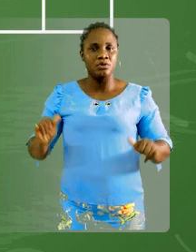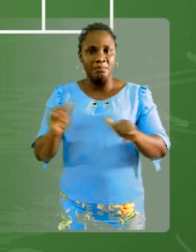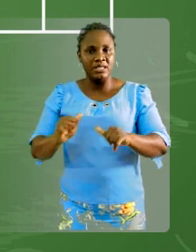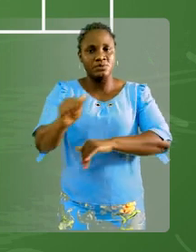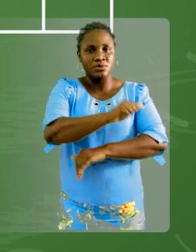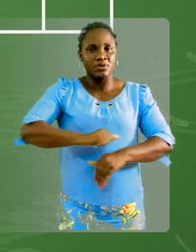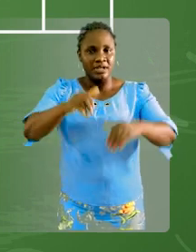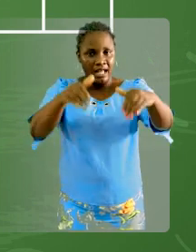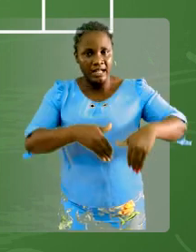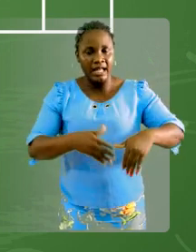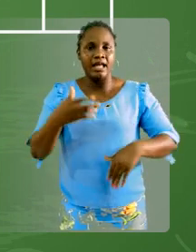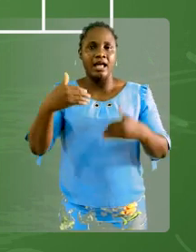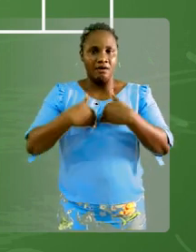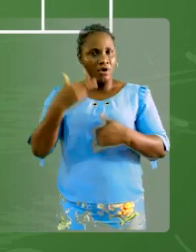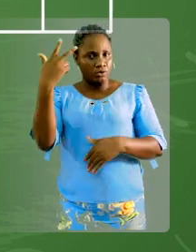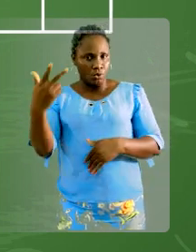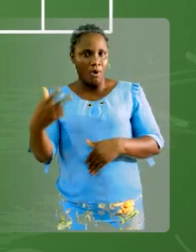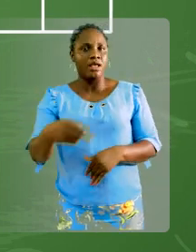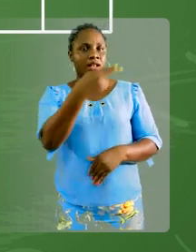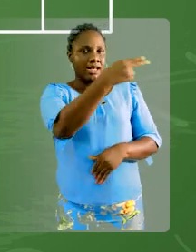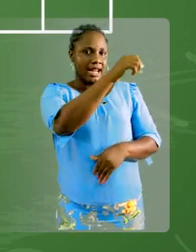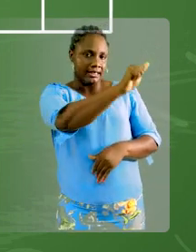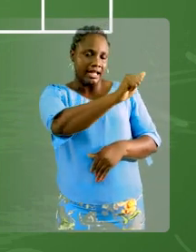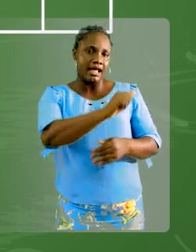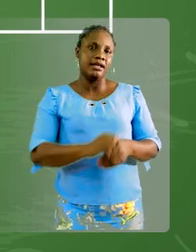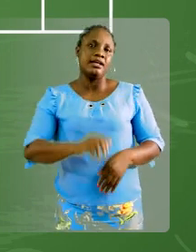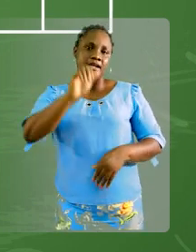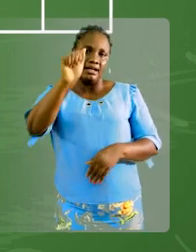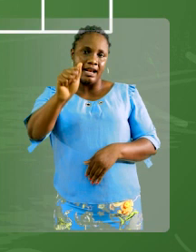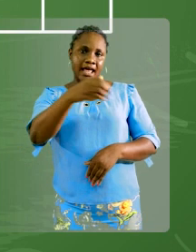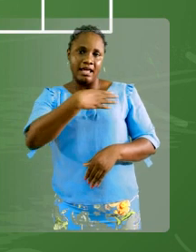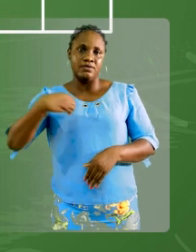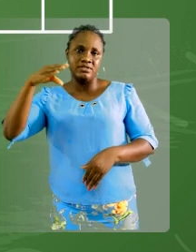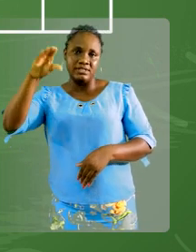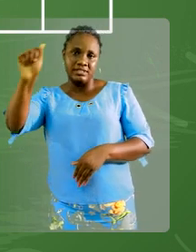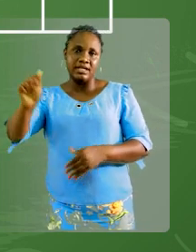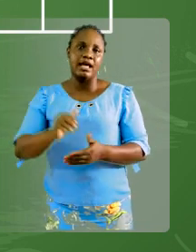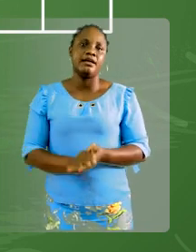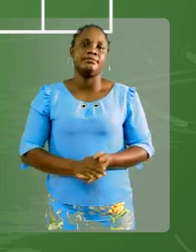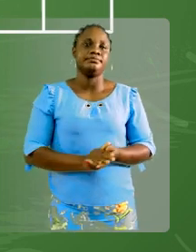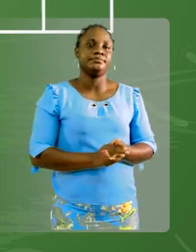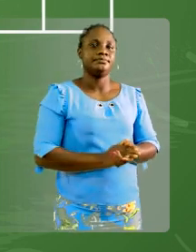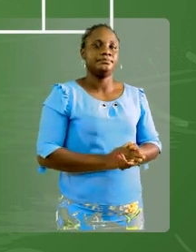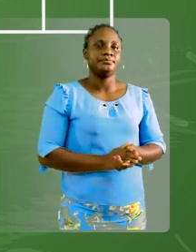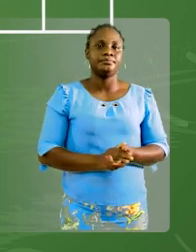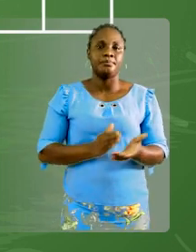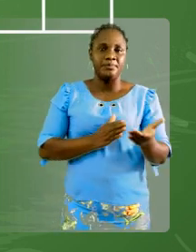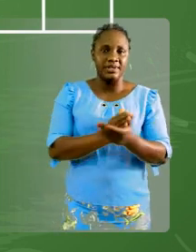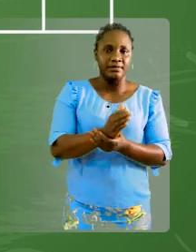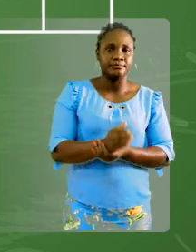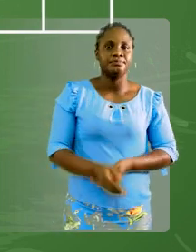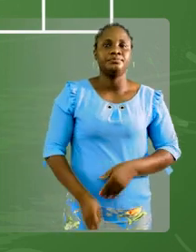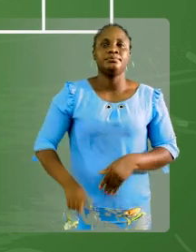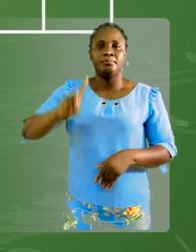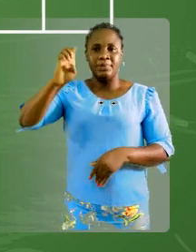connaît. Il y en a trois. Donc, l'hectare, l'art et le centiètre. Ça va ? Bien. Alors,